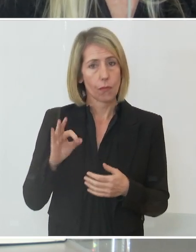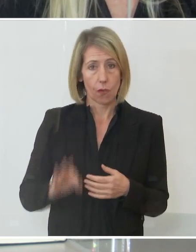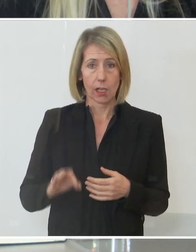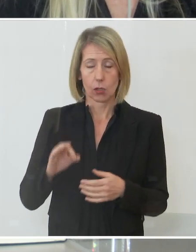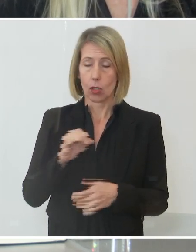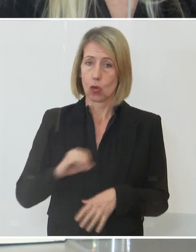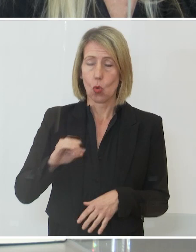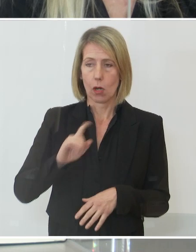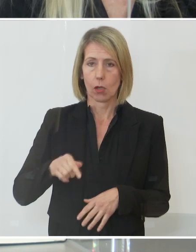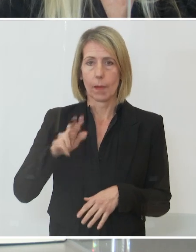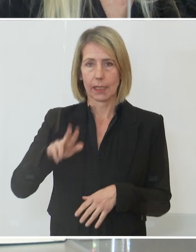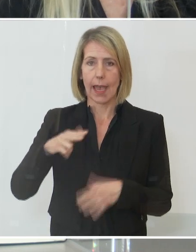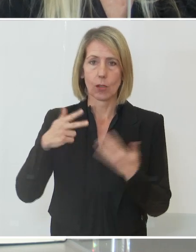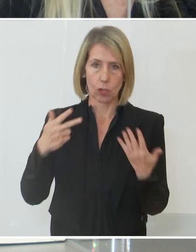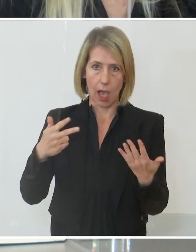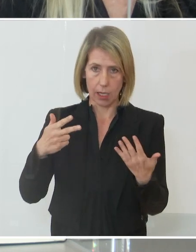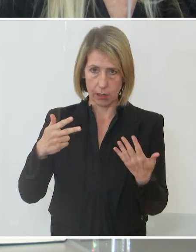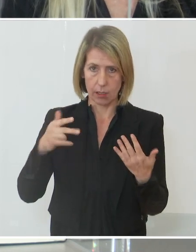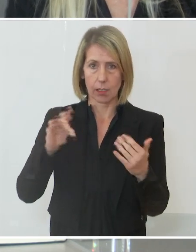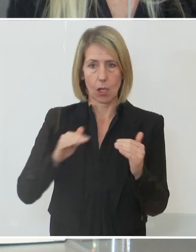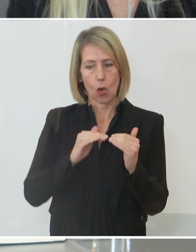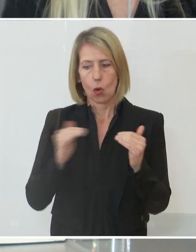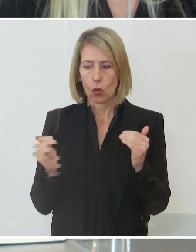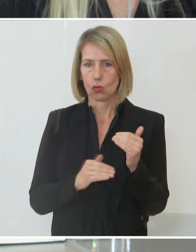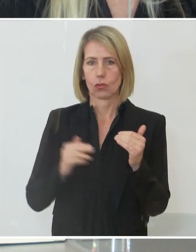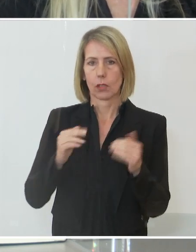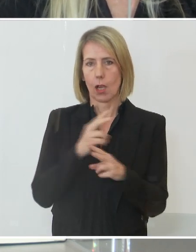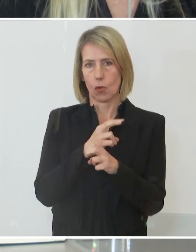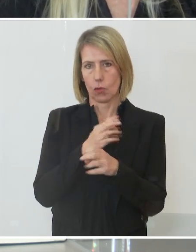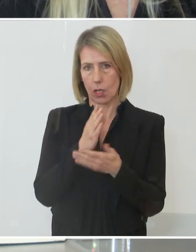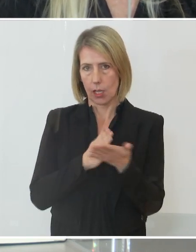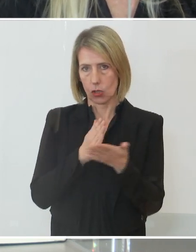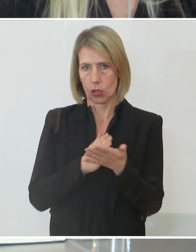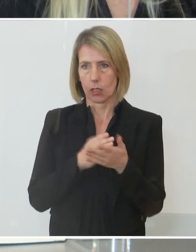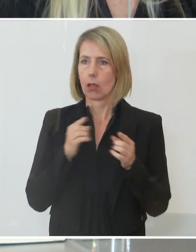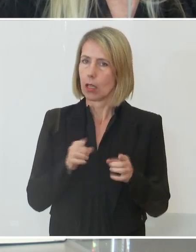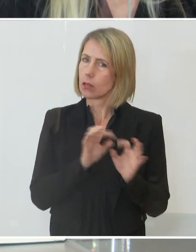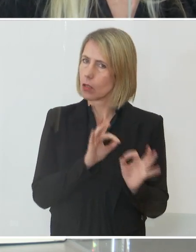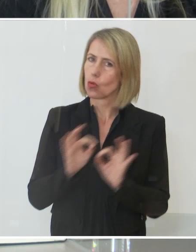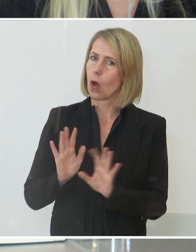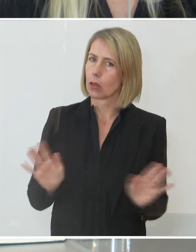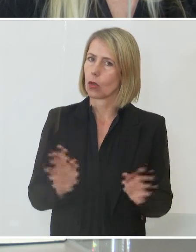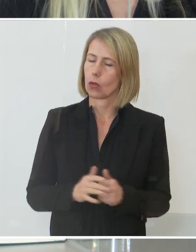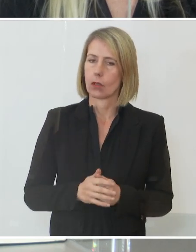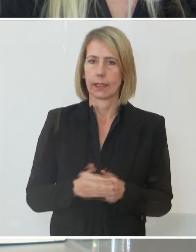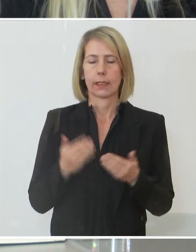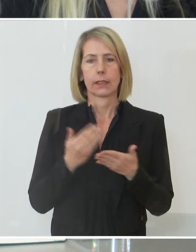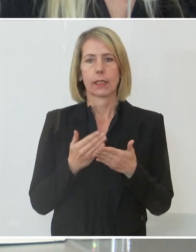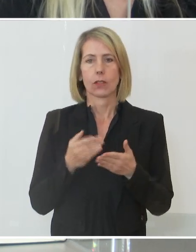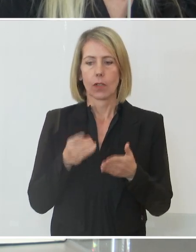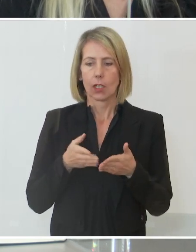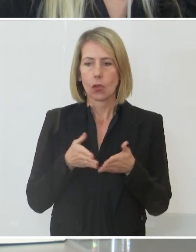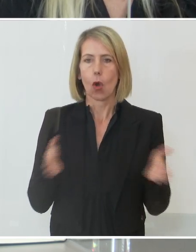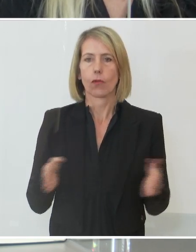83 haben. Das ist etwas unter dem Österreichschnitt und das ist in Ordnung. Und diese Öffnung für Tirol,